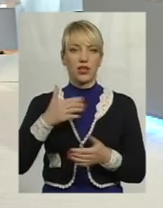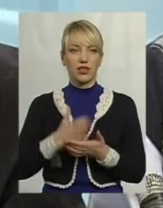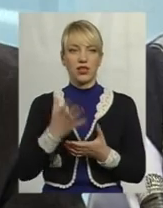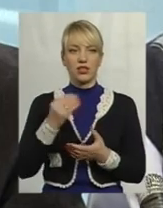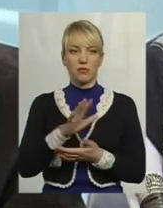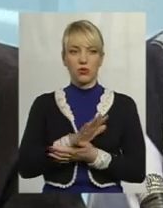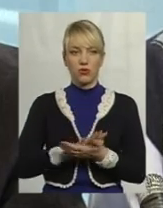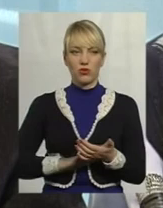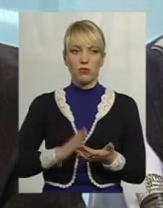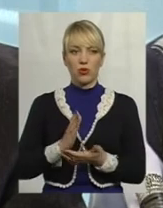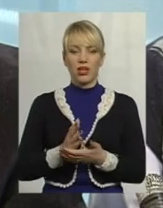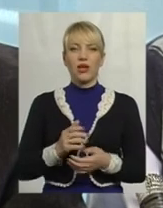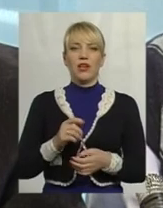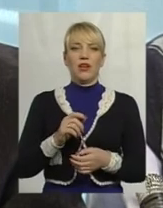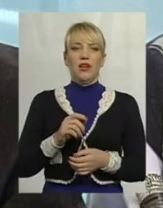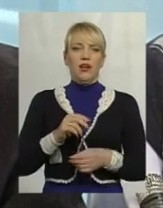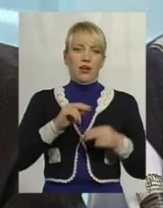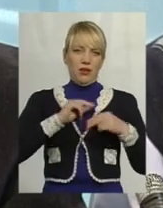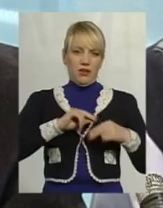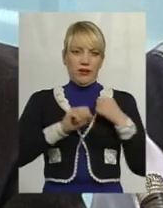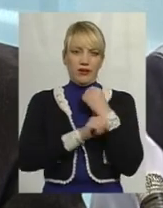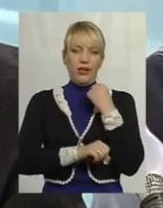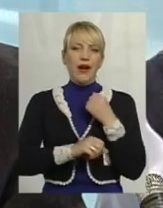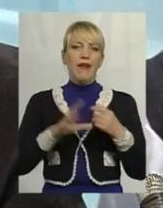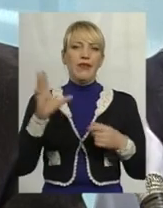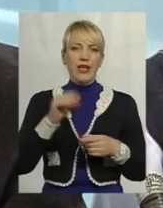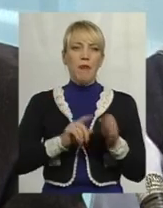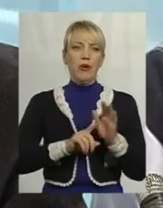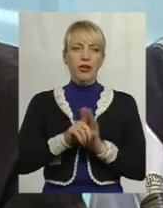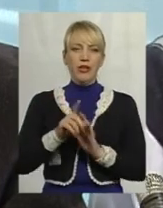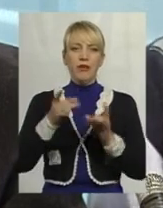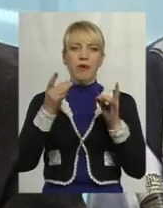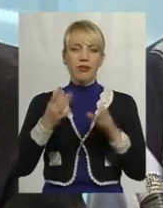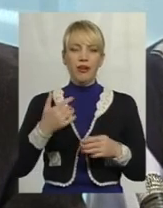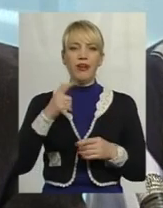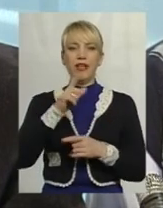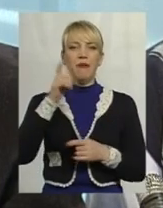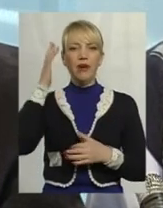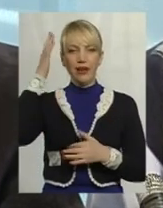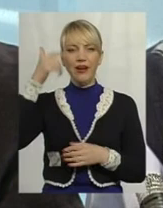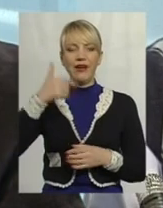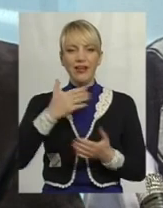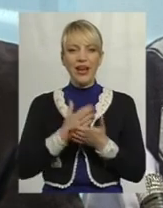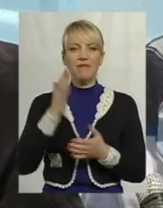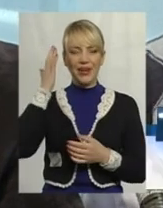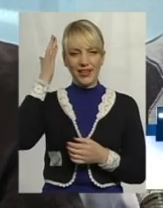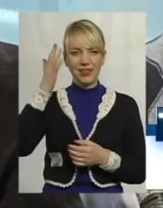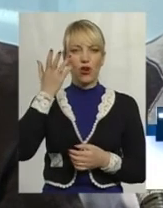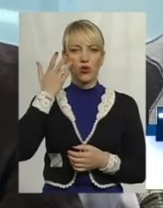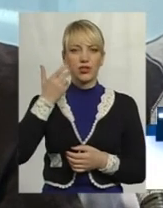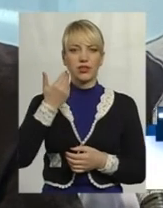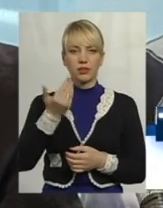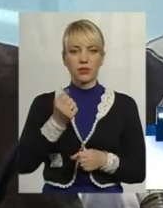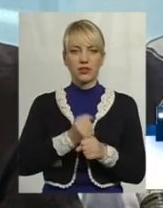поки продовжую бути найменим працівником, все почалося з простого, з мрії. Тобто, є мрія, коли ти